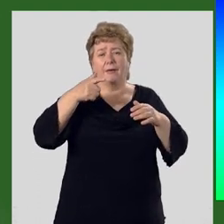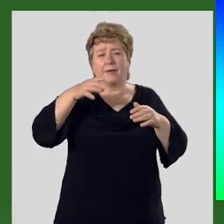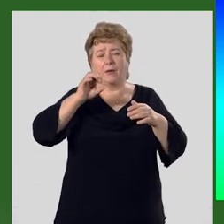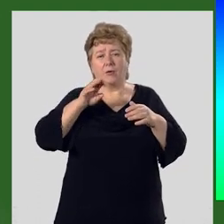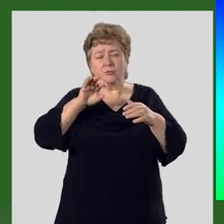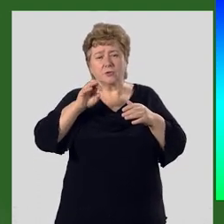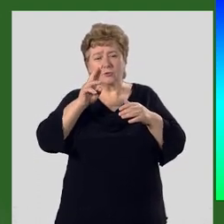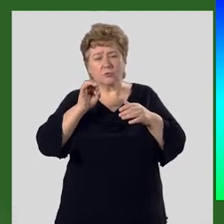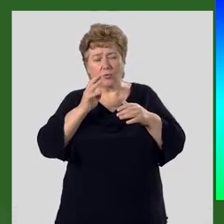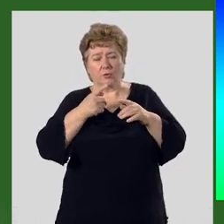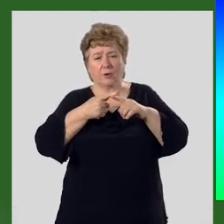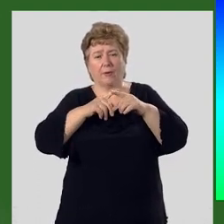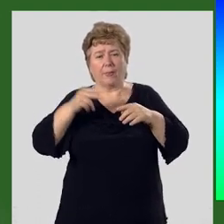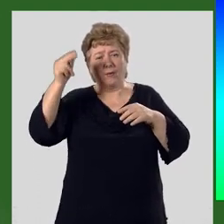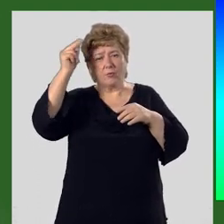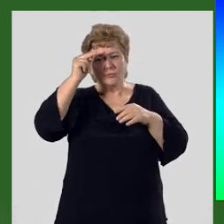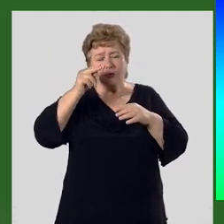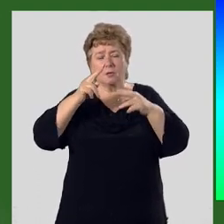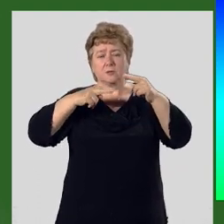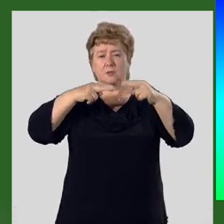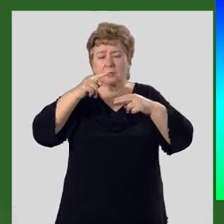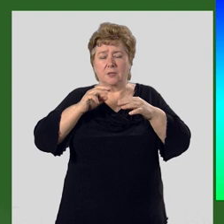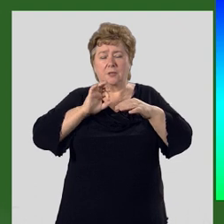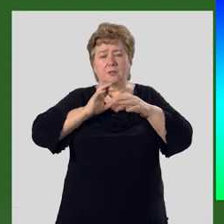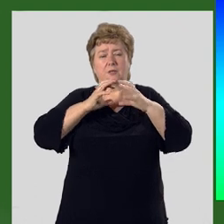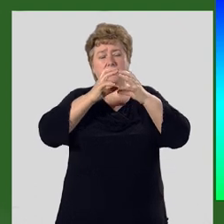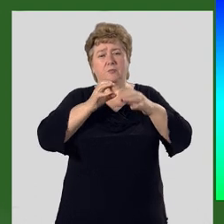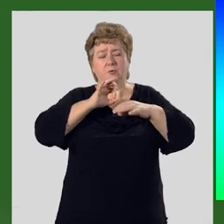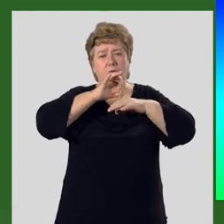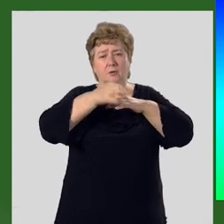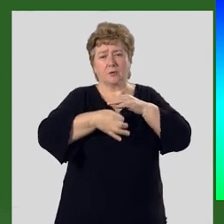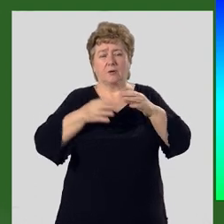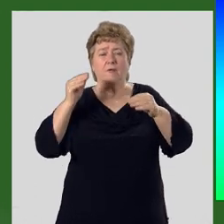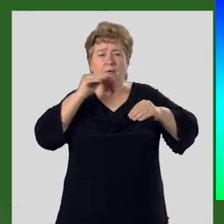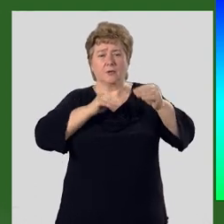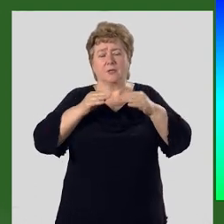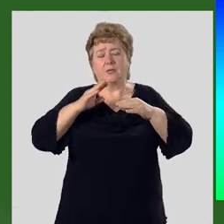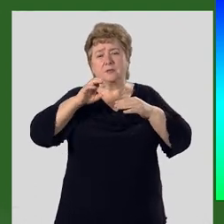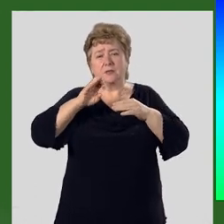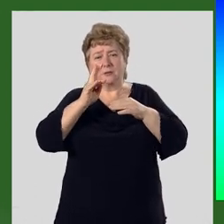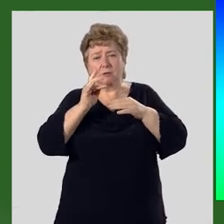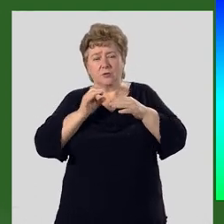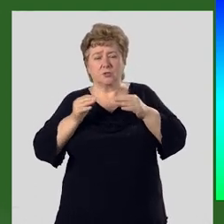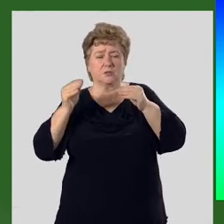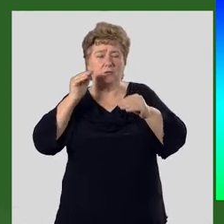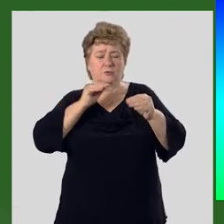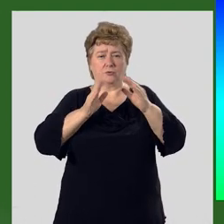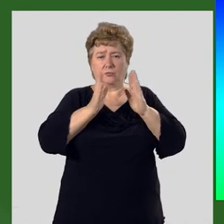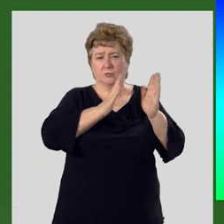Геотектоника – это учение о строении земной коры и формировании тектонических структур.